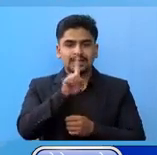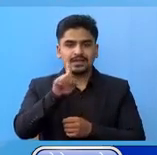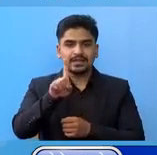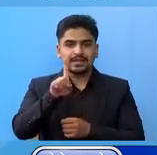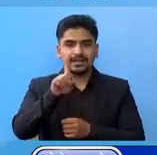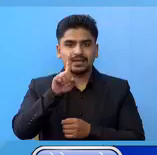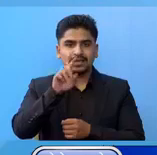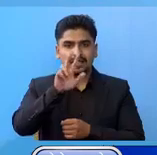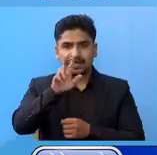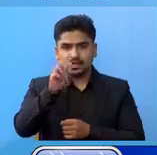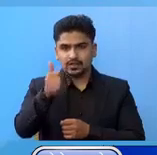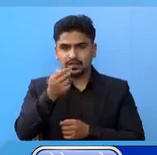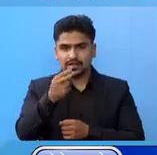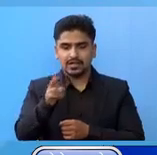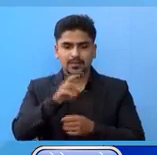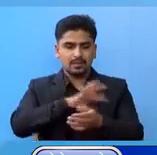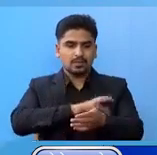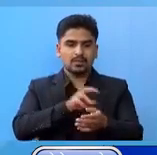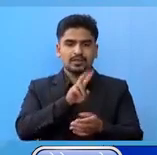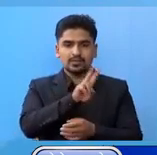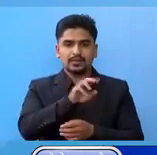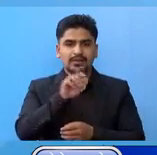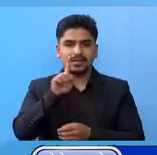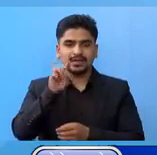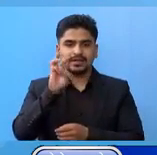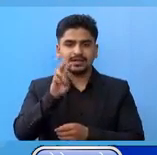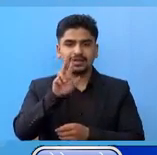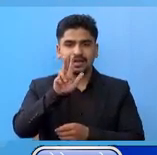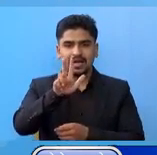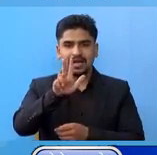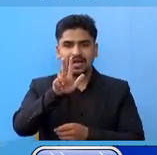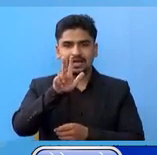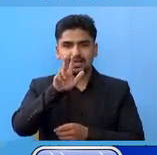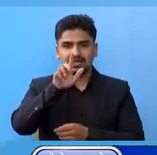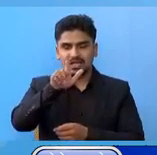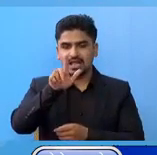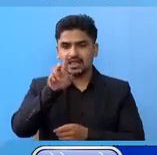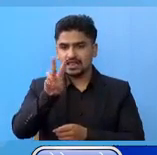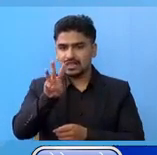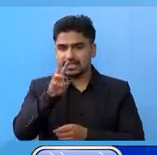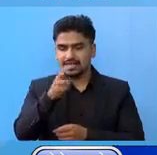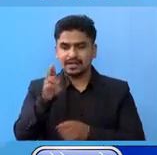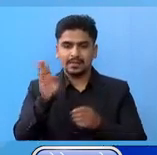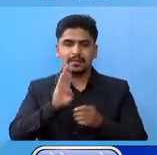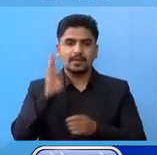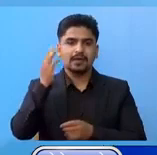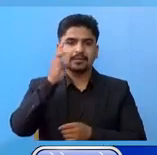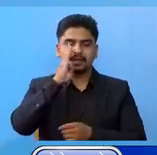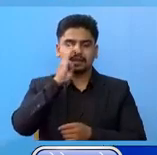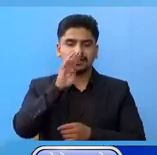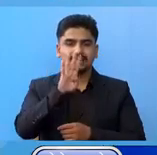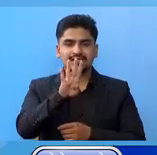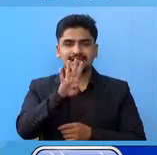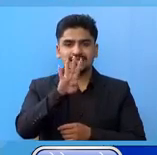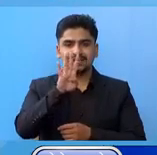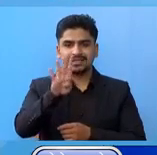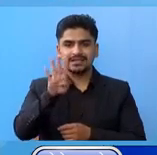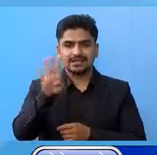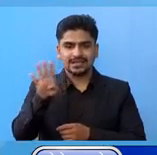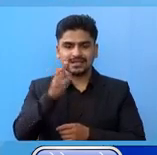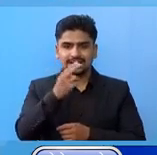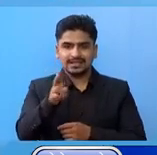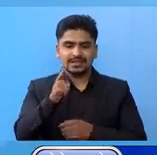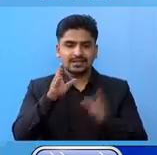1,86 जना, दुई मां 1,083 जना, भागमती प्रदेश मां 4,44 जना,